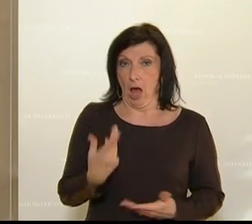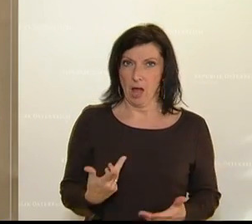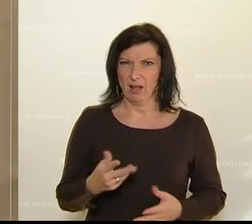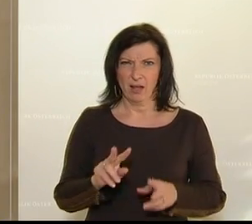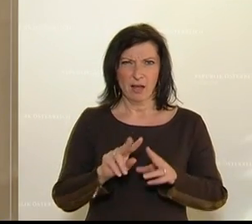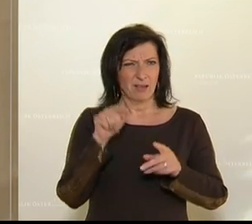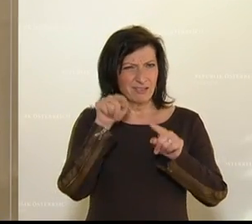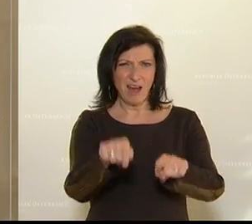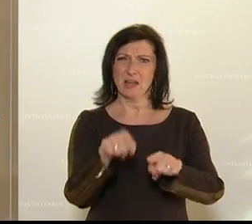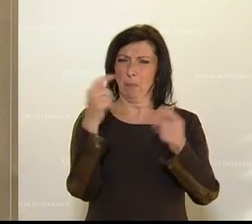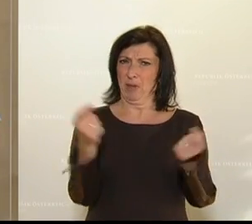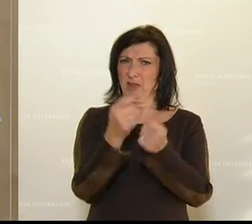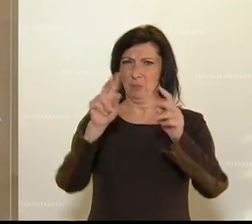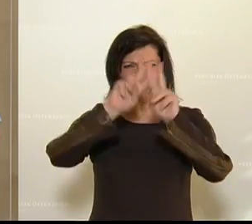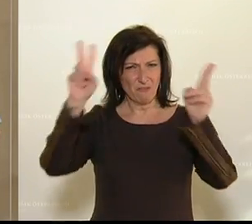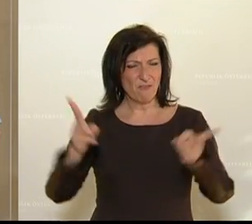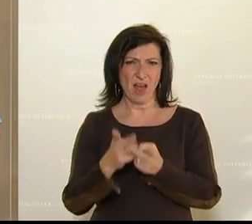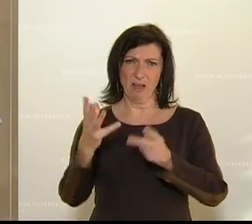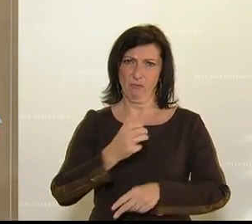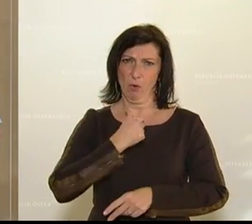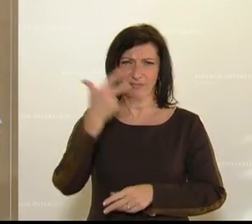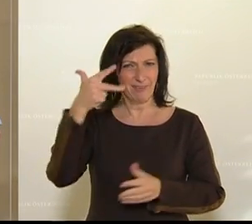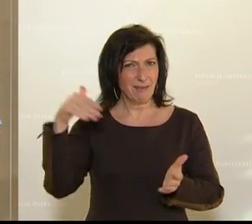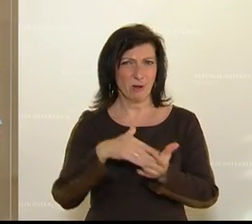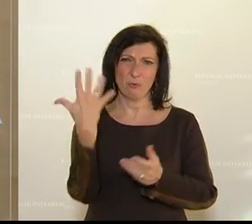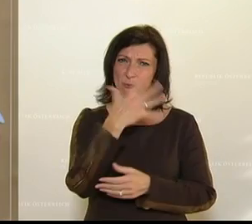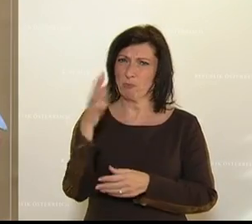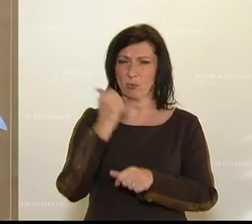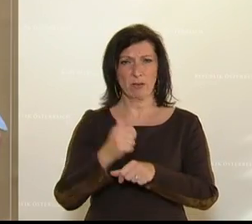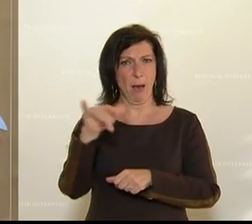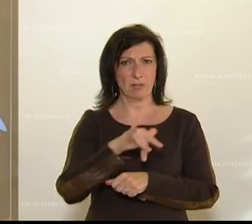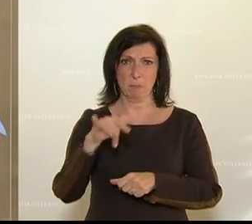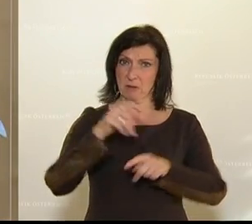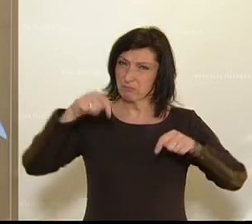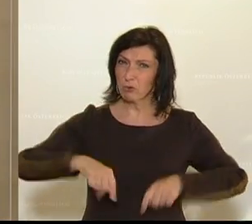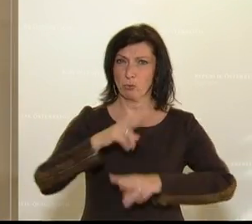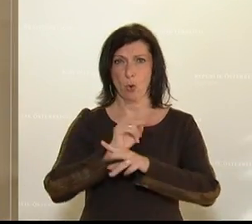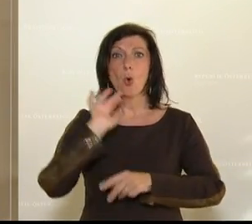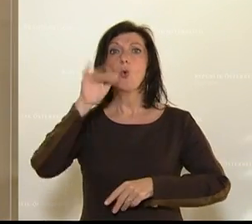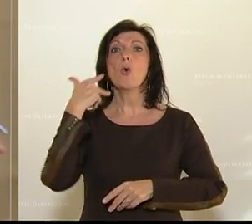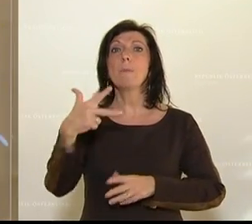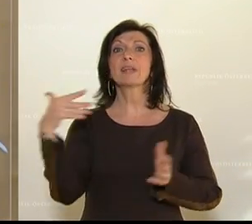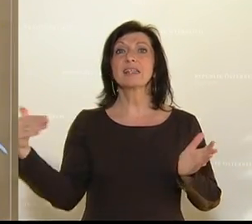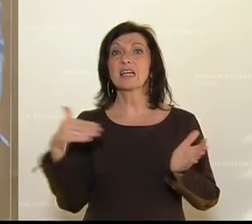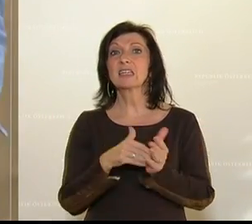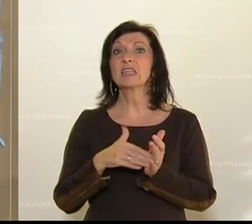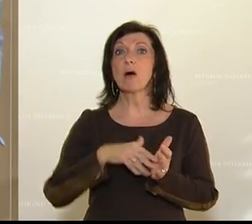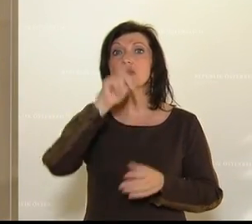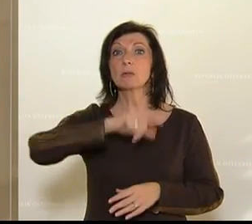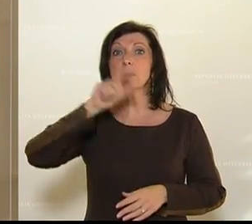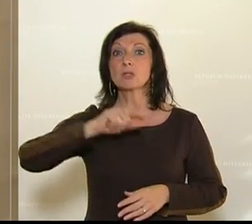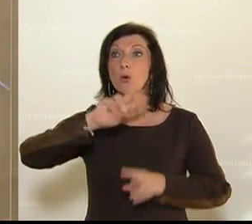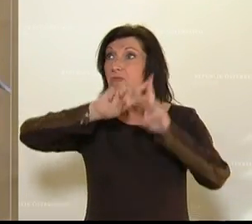weltweit erfolgreichen Betrieb mit 3.500 Arbeitsplätzen in Österreich und mehr als 30.000 Beschäftigten